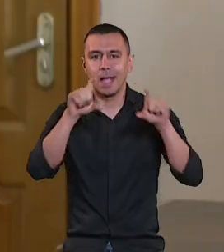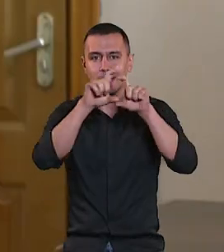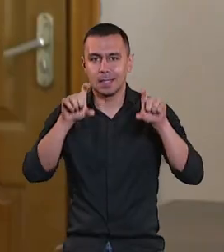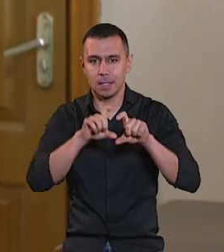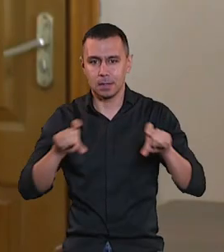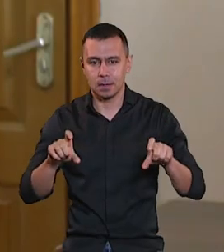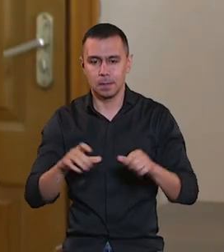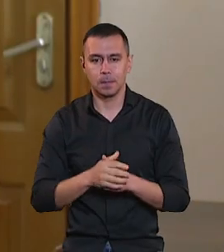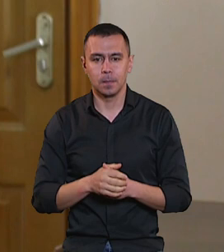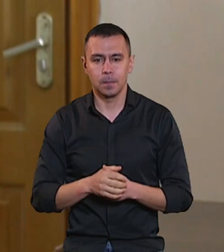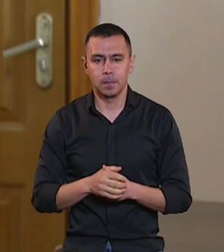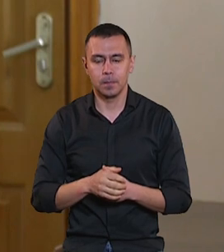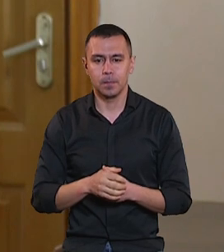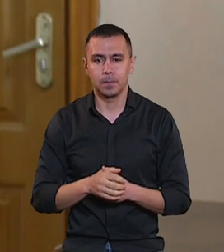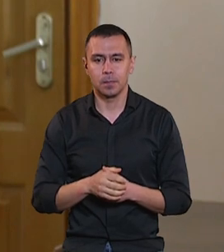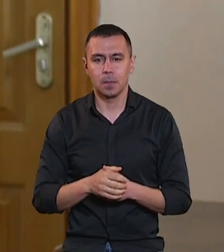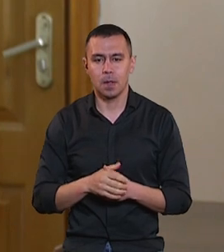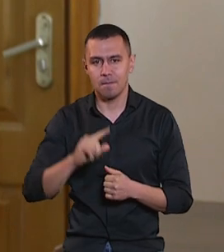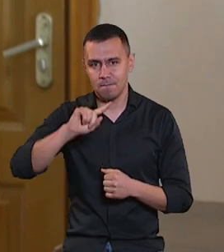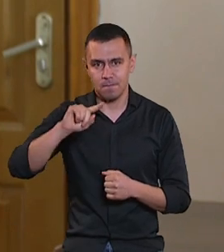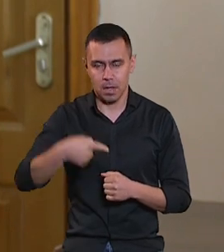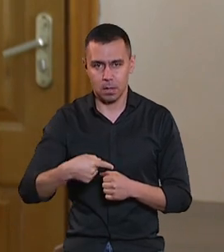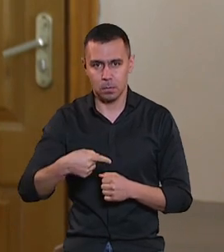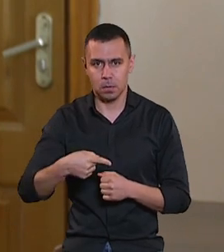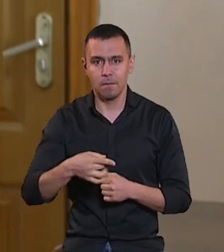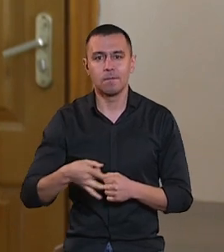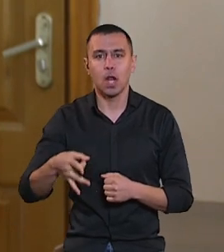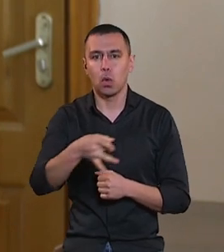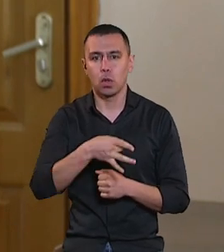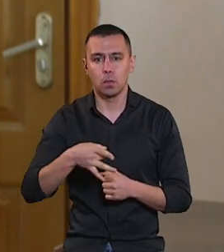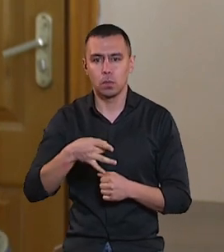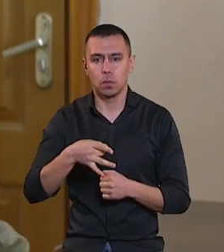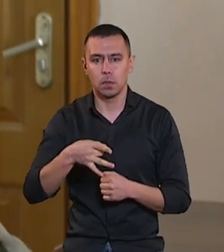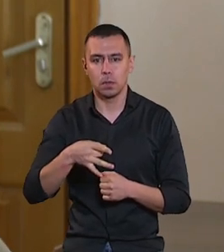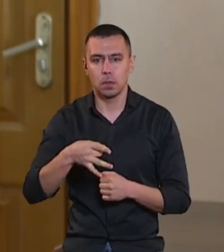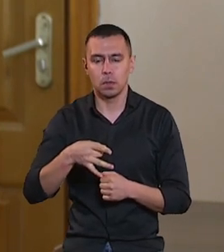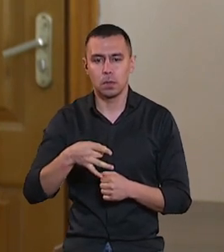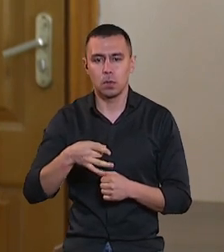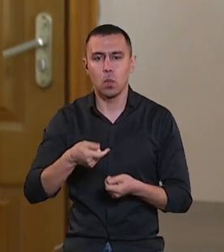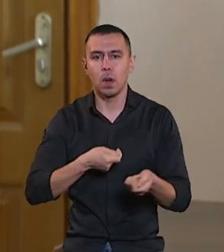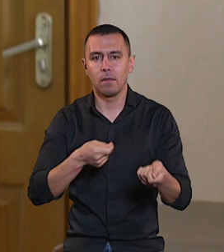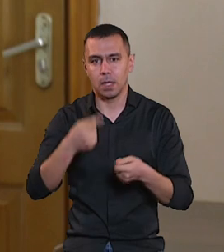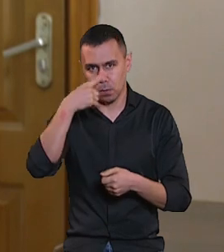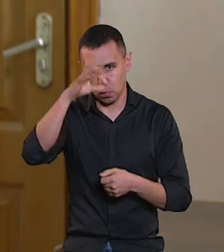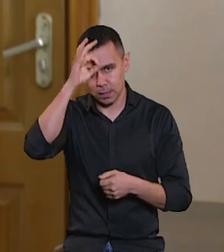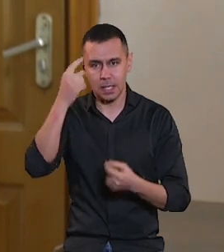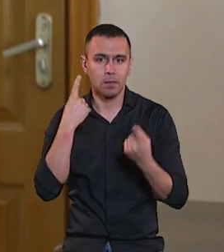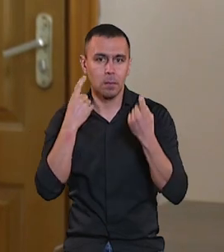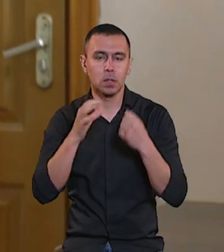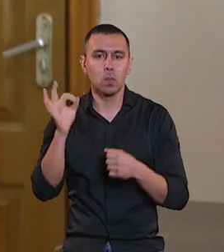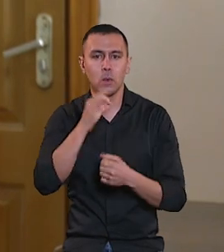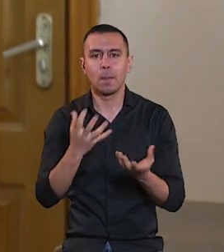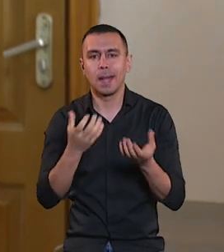Витребувати в районному Хмельницькому районному вбільній поліції відомості, щоб